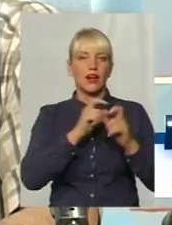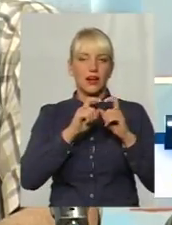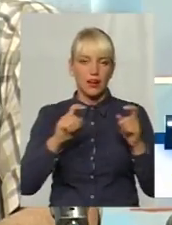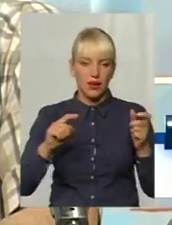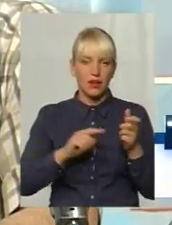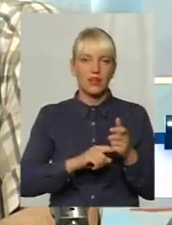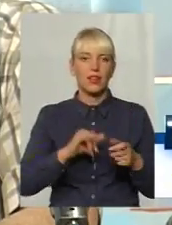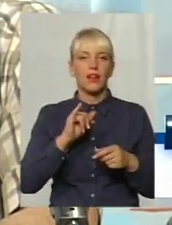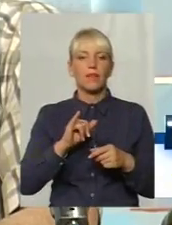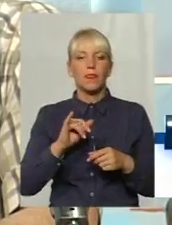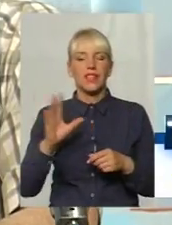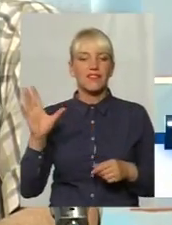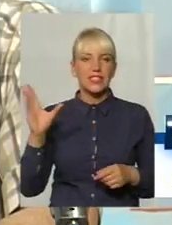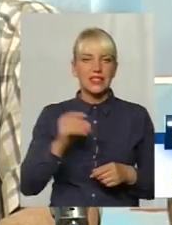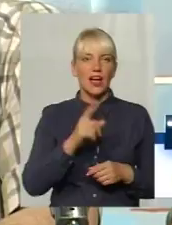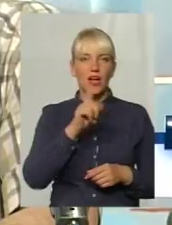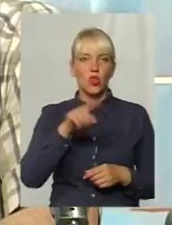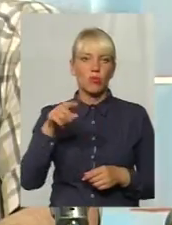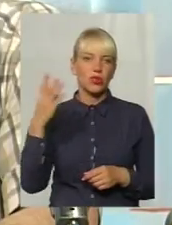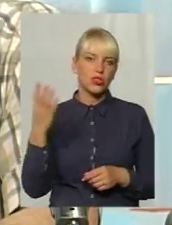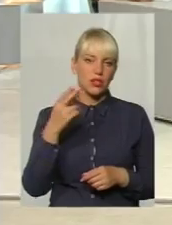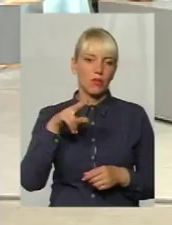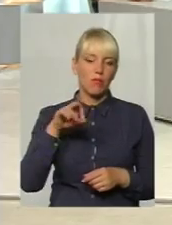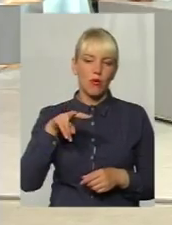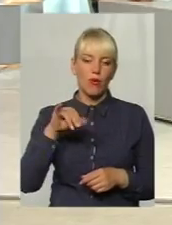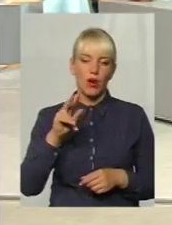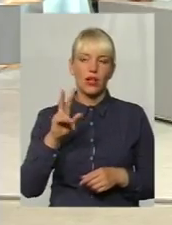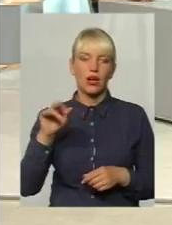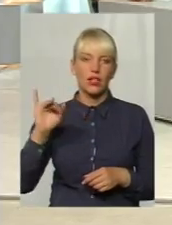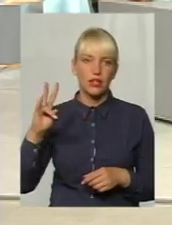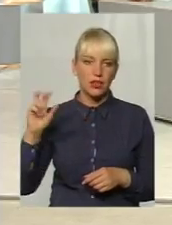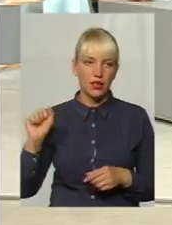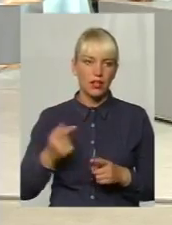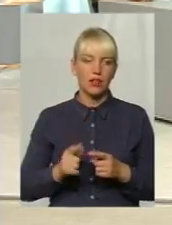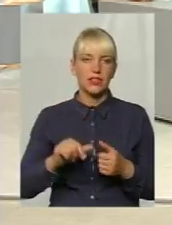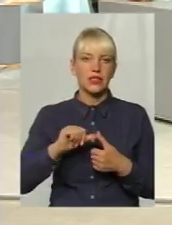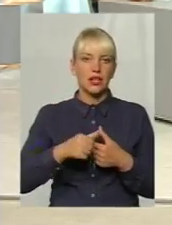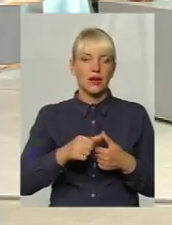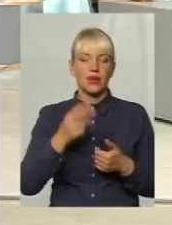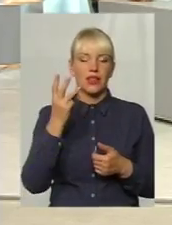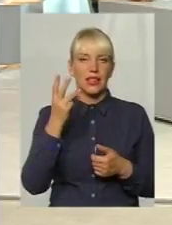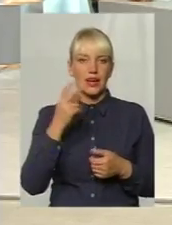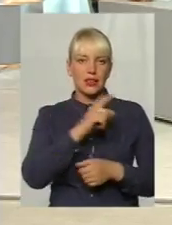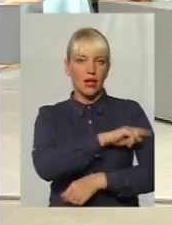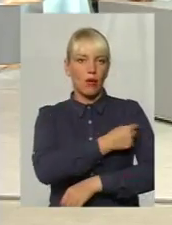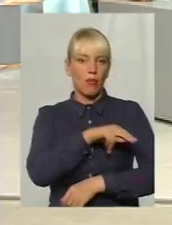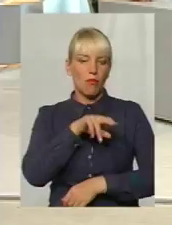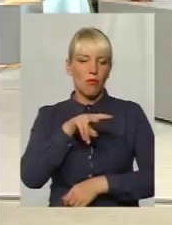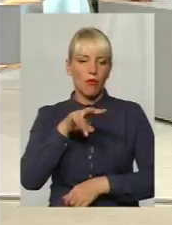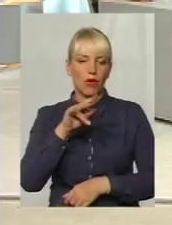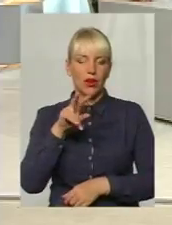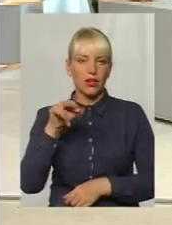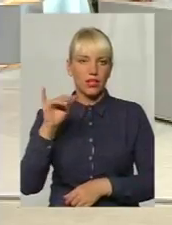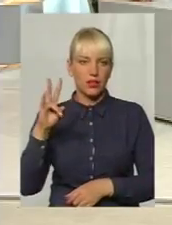Вся четверта поліклініка, тобто прикріплене населення, закріплені вулиці, третя поліклініка за винятком однієї десятої